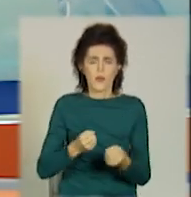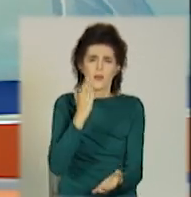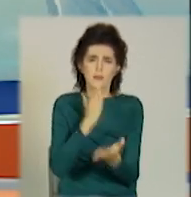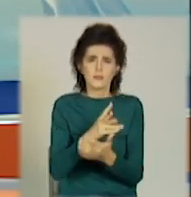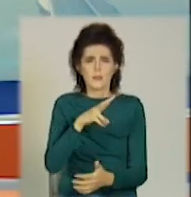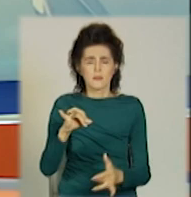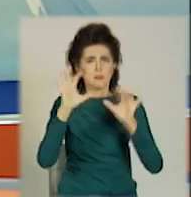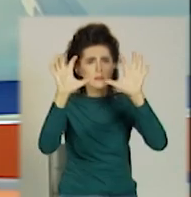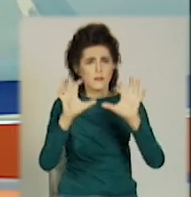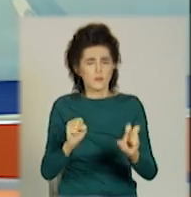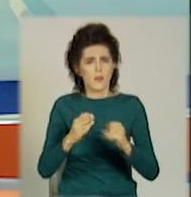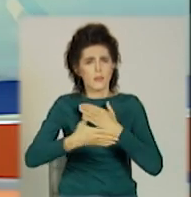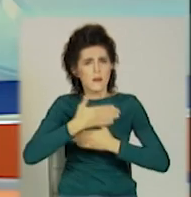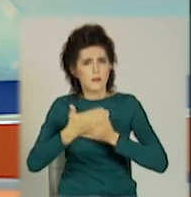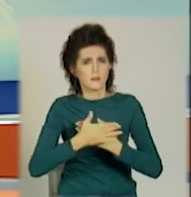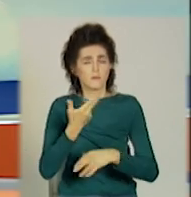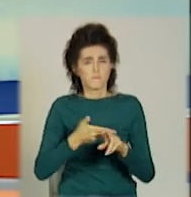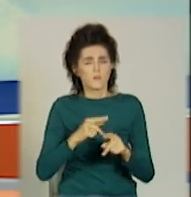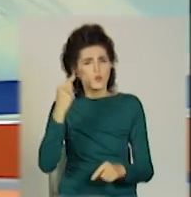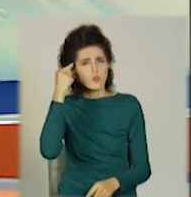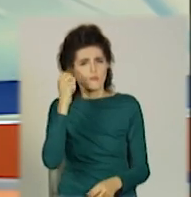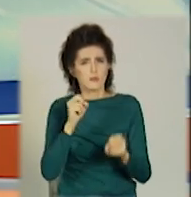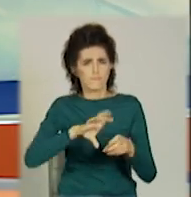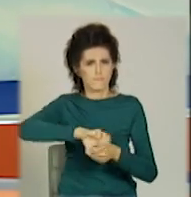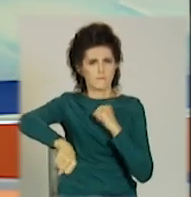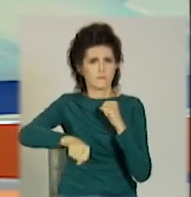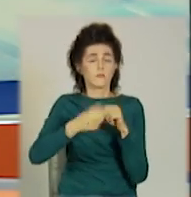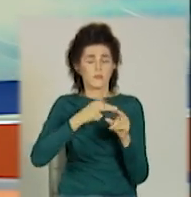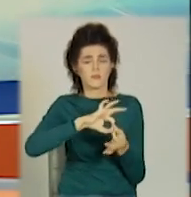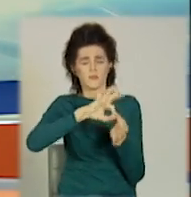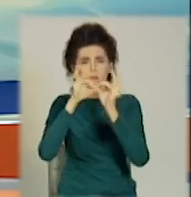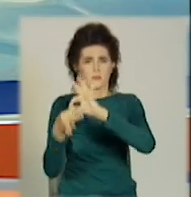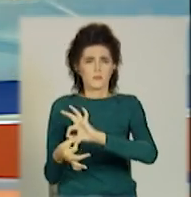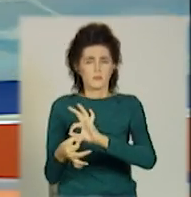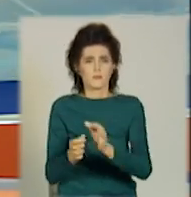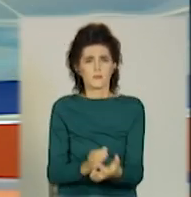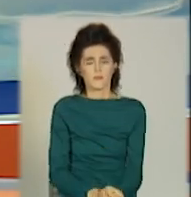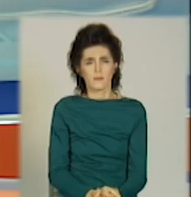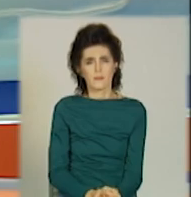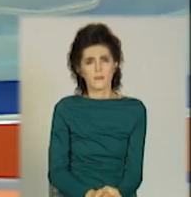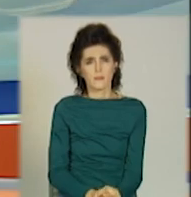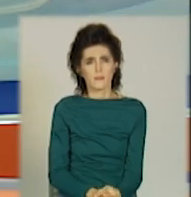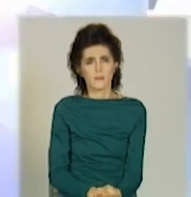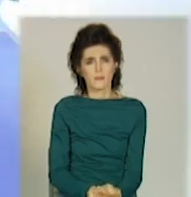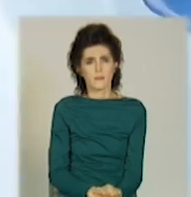важелі, аби вплинути на порушників. Валерія Семічихіна шукала відповіді.